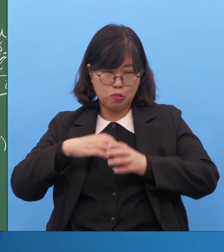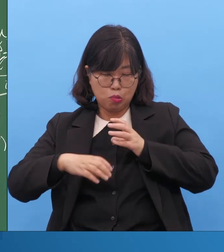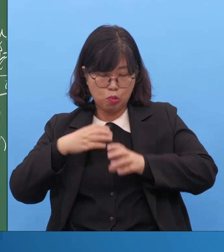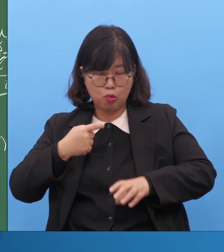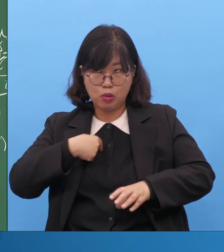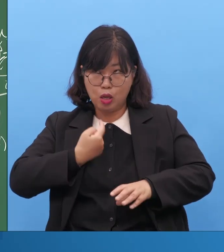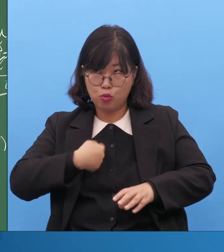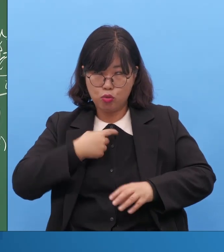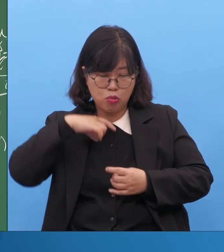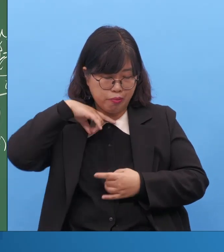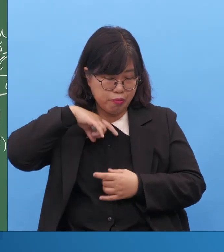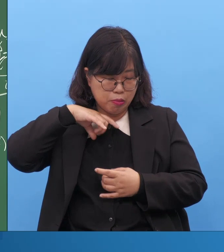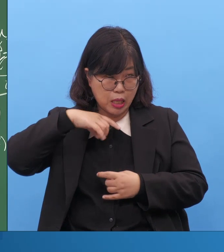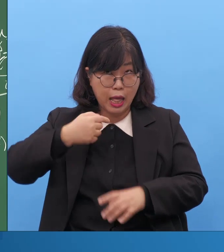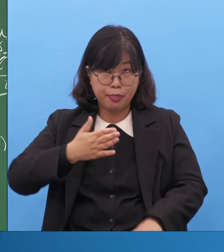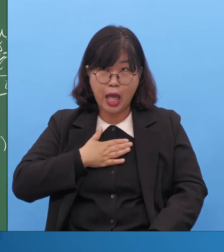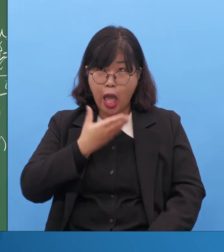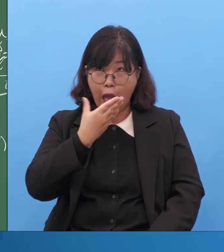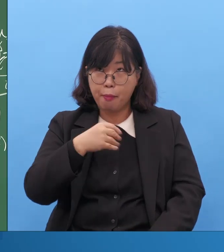않습니까? 나와의 소통.